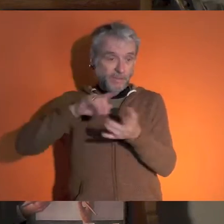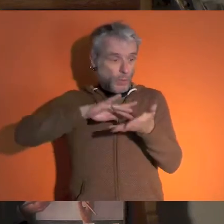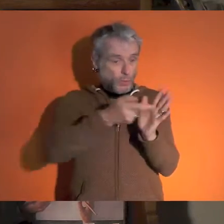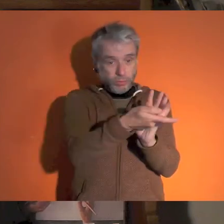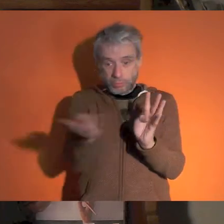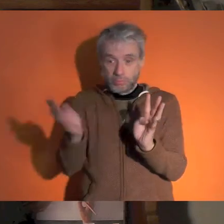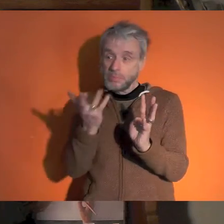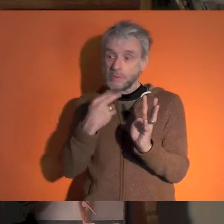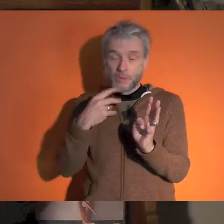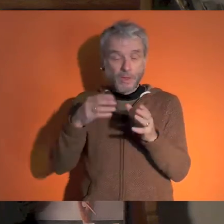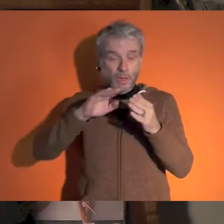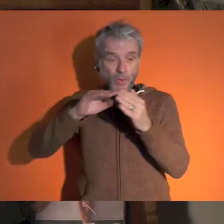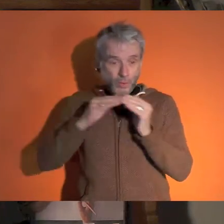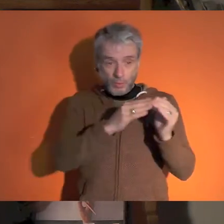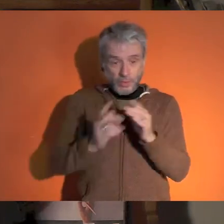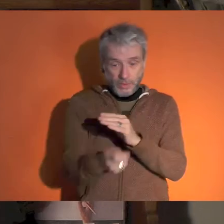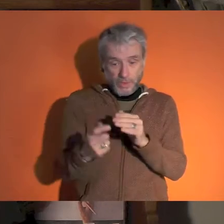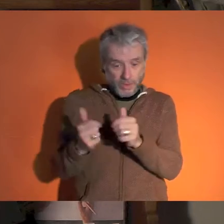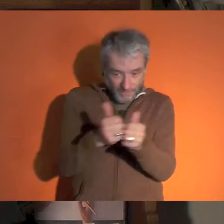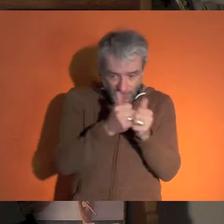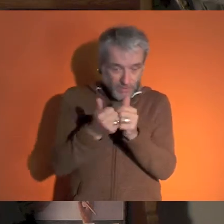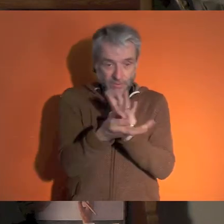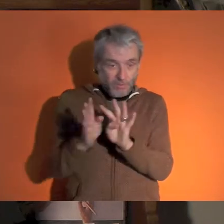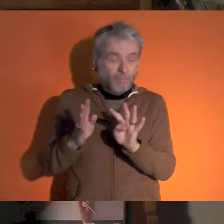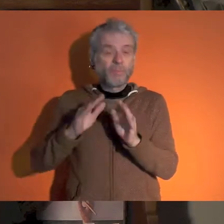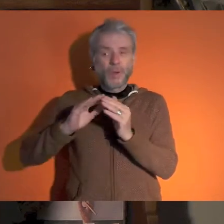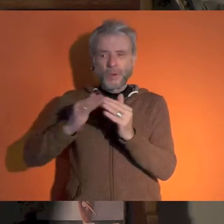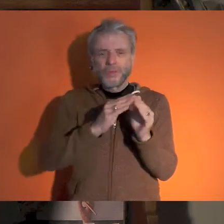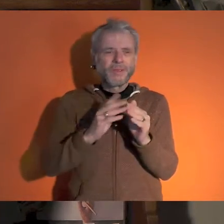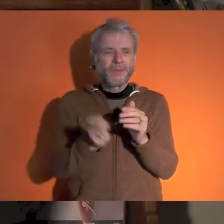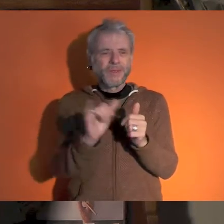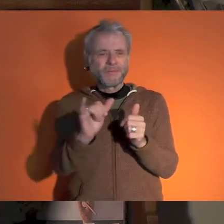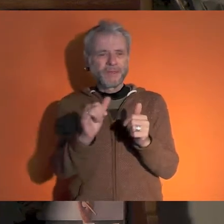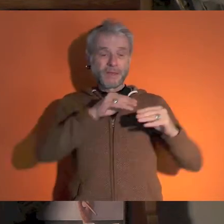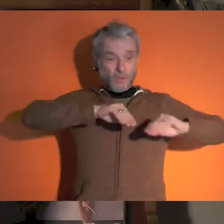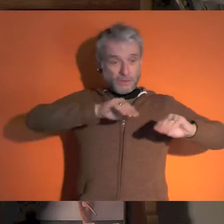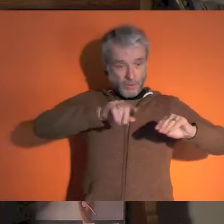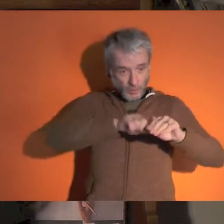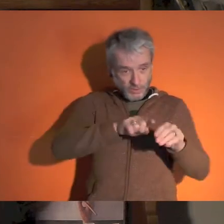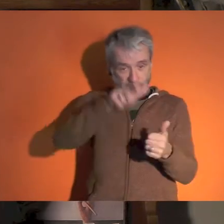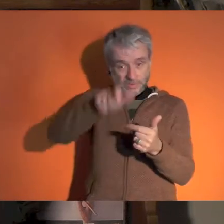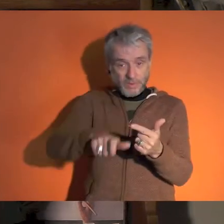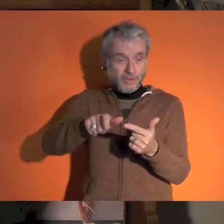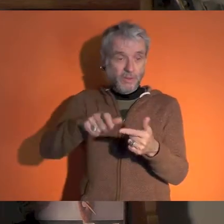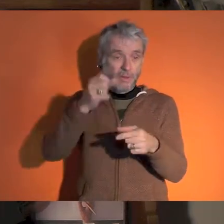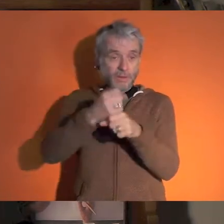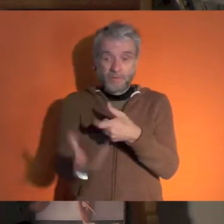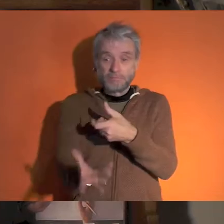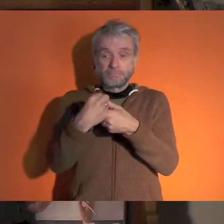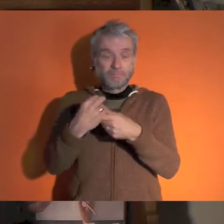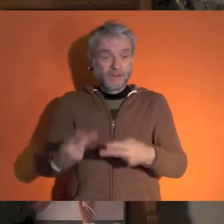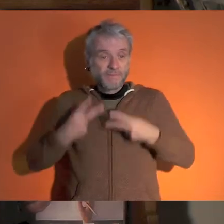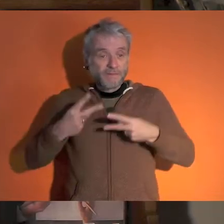bien quelque chose qui concerne tout le monde, toute la communauté éducative. La communauté éducative, ce sont les enseignants, mais aussi